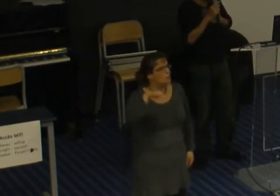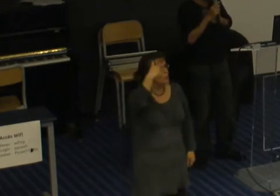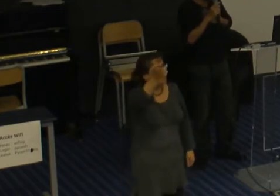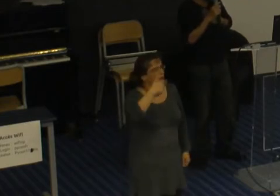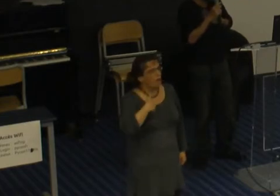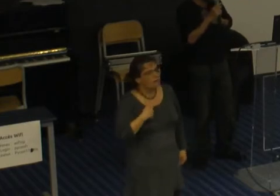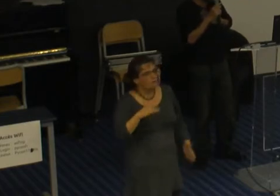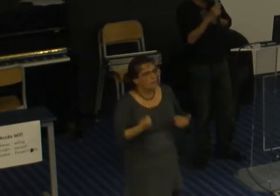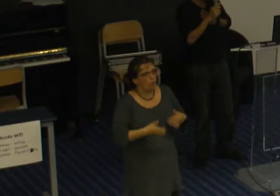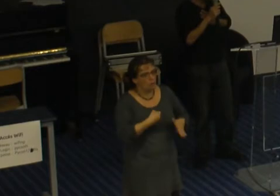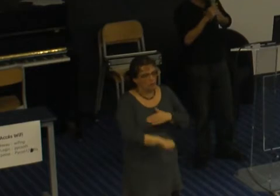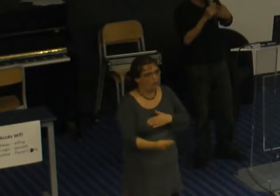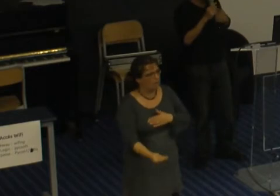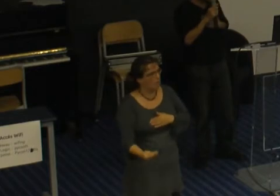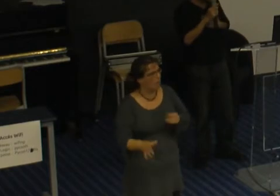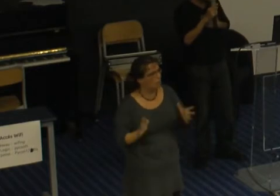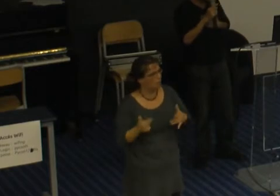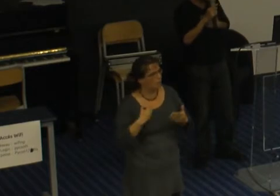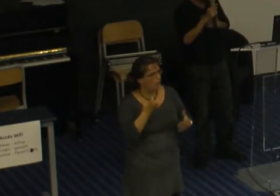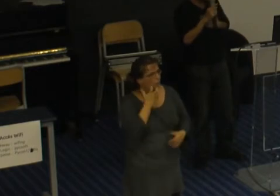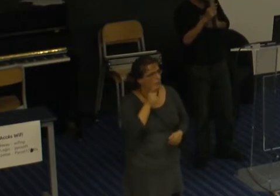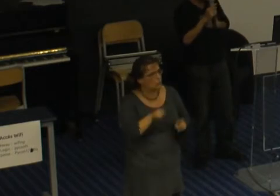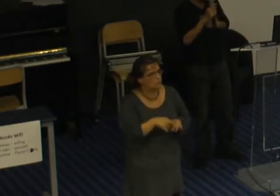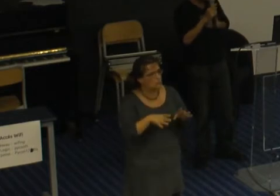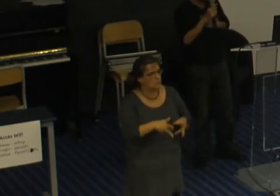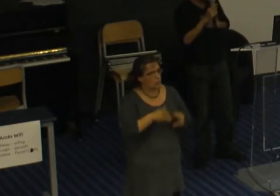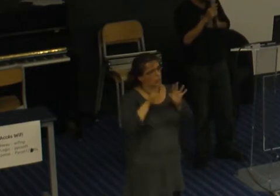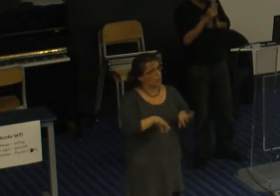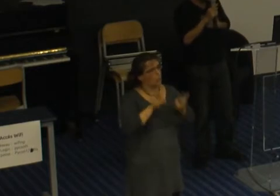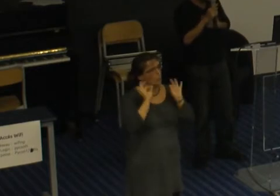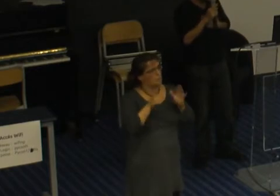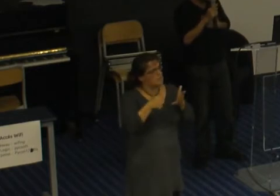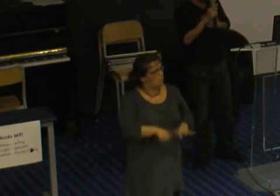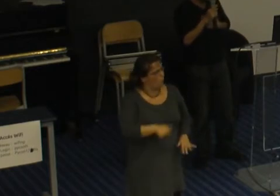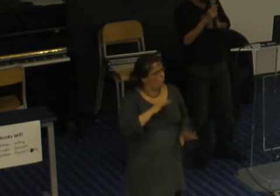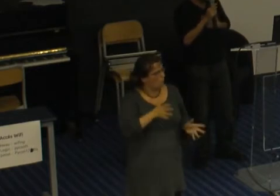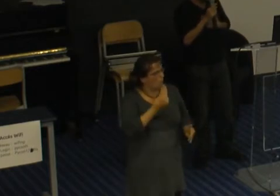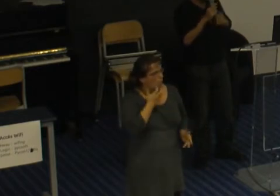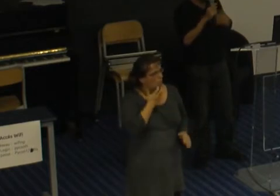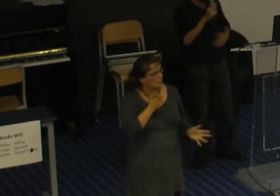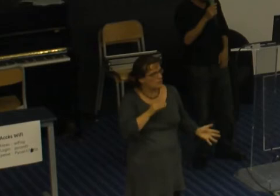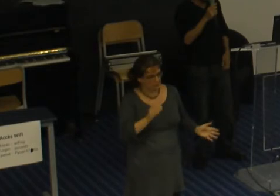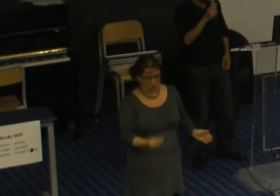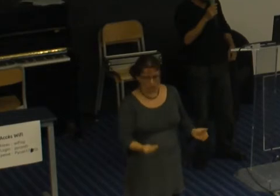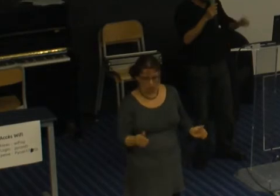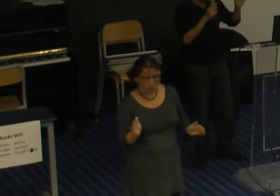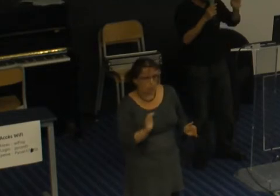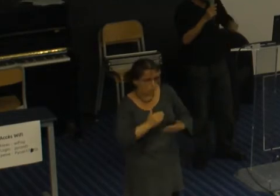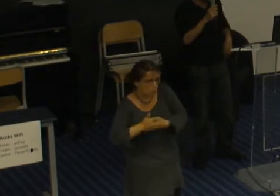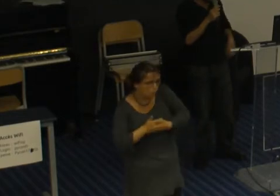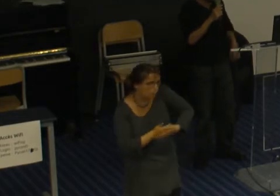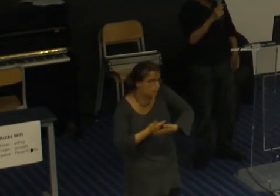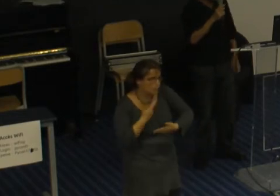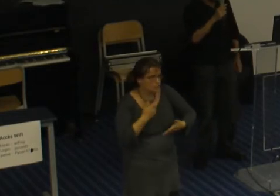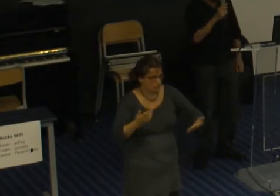voudrais prendre un congé paternité aussi. Peut-être un congé paternité non payé parce que voilà, les enfants, ils sont petits une fois